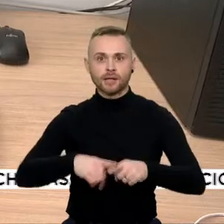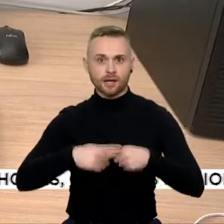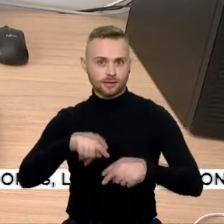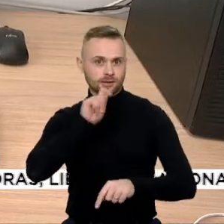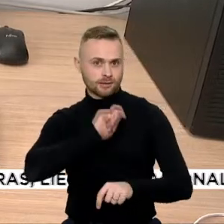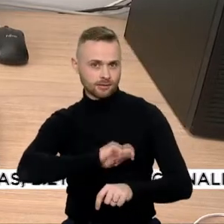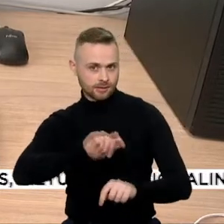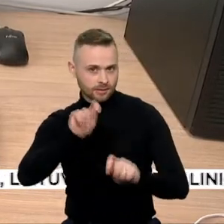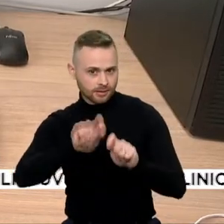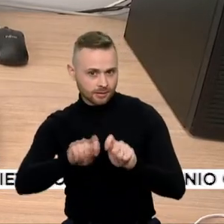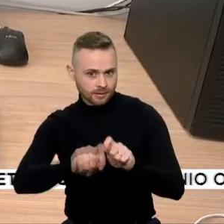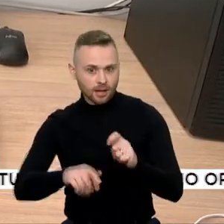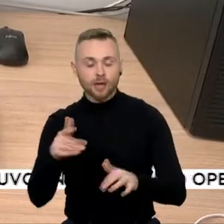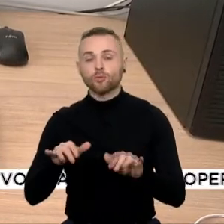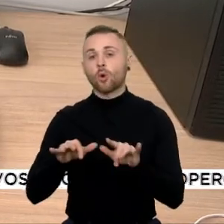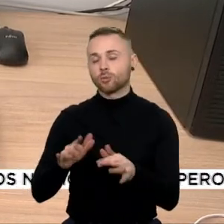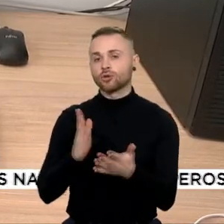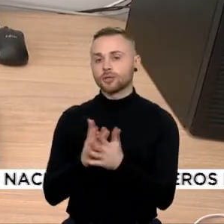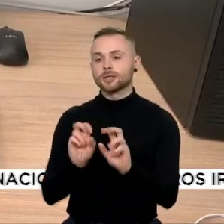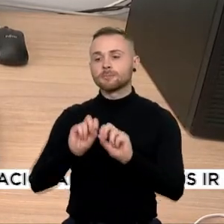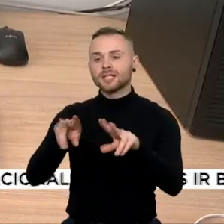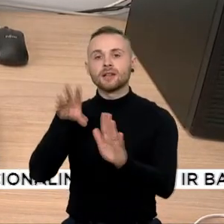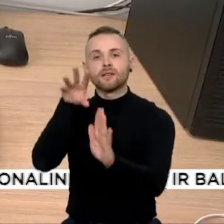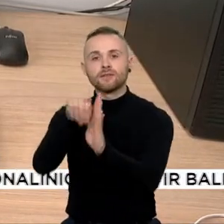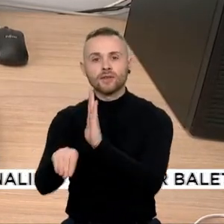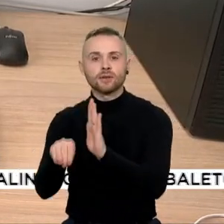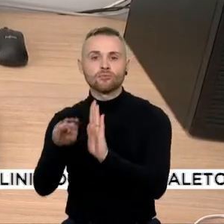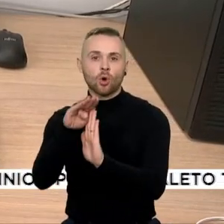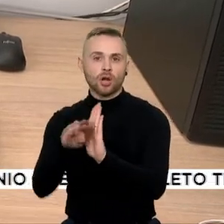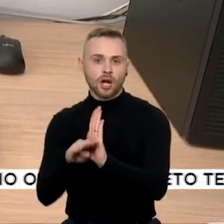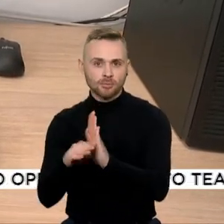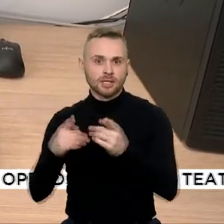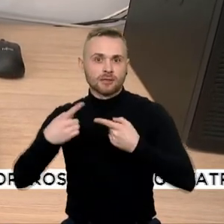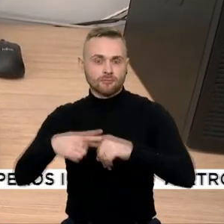kompiuterius, kuriuose įdegta speciali programinė įranga.